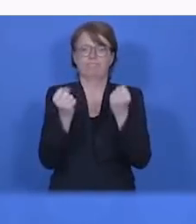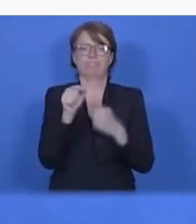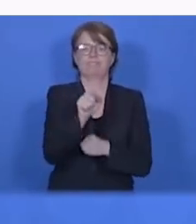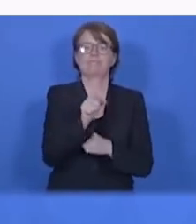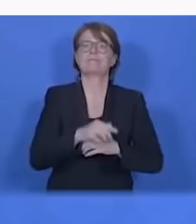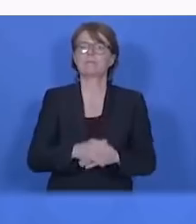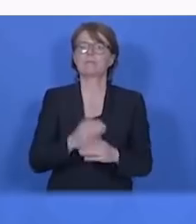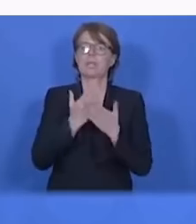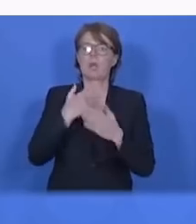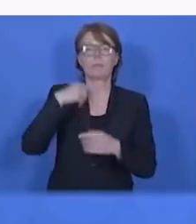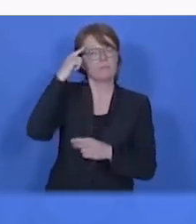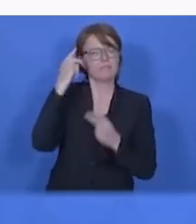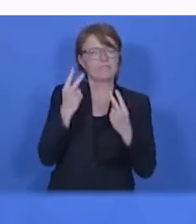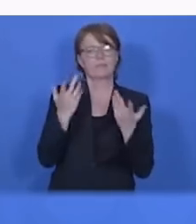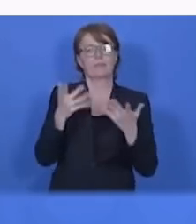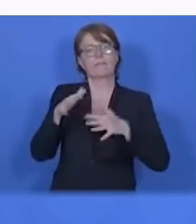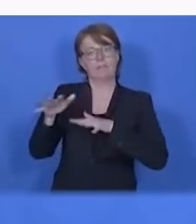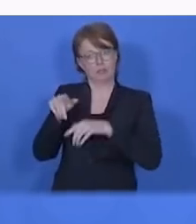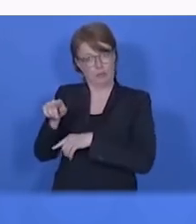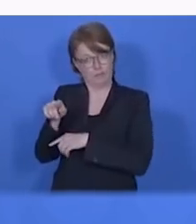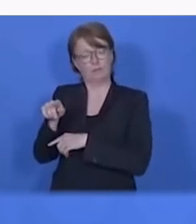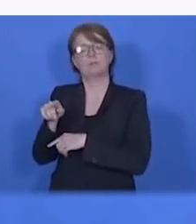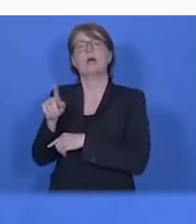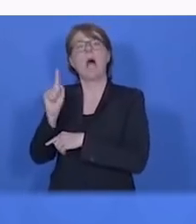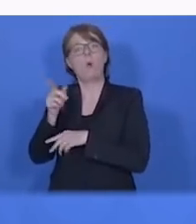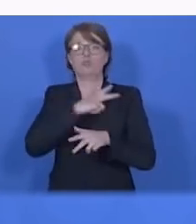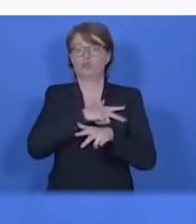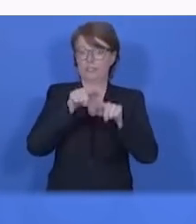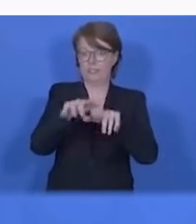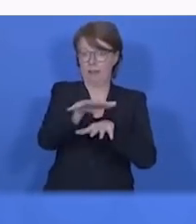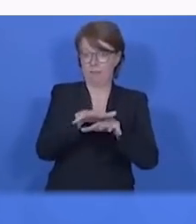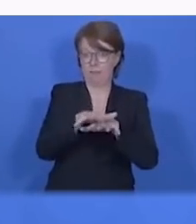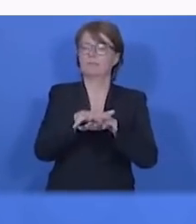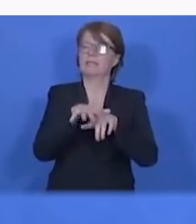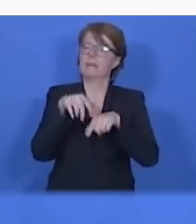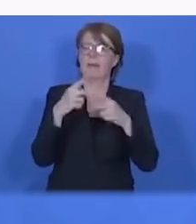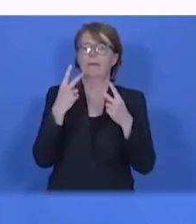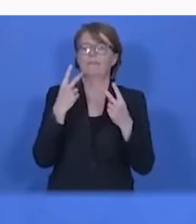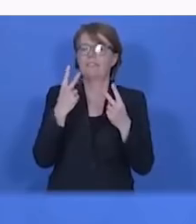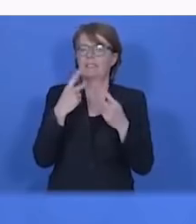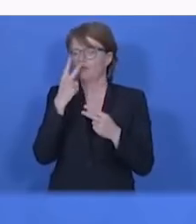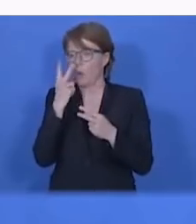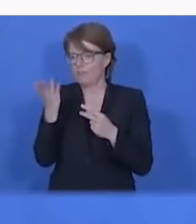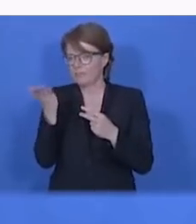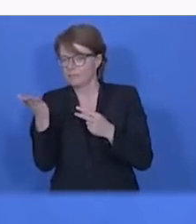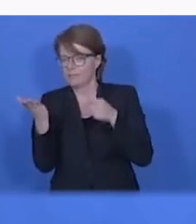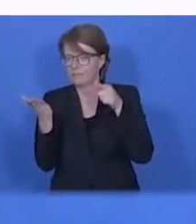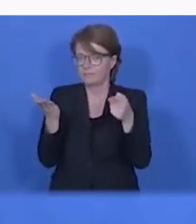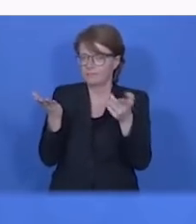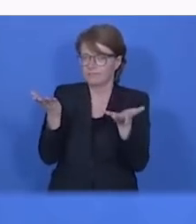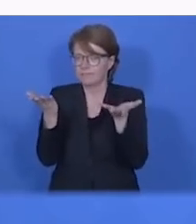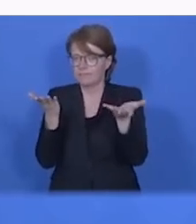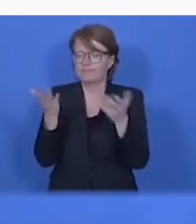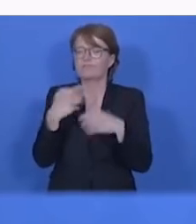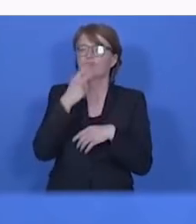در کلیسه ها و مساجد و کلیسه ها و همه این ها برگذار میشه امکانش هست با توجه به این که اونها باید